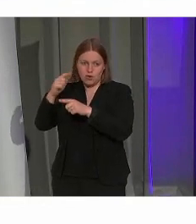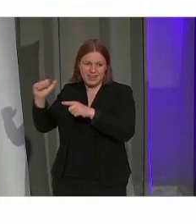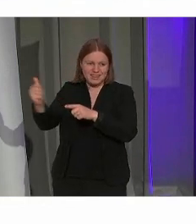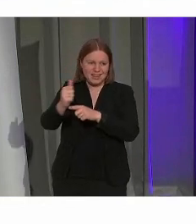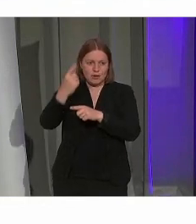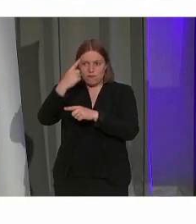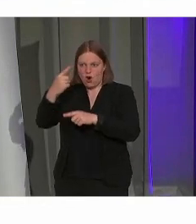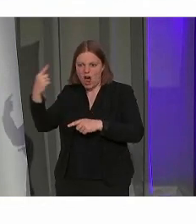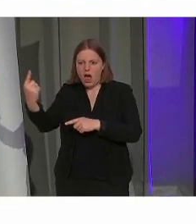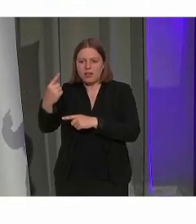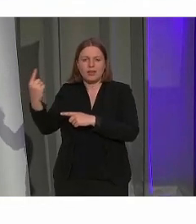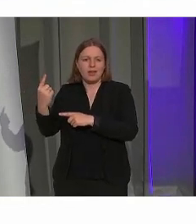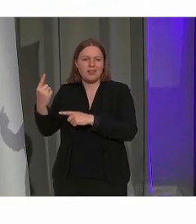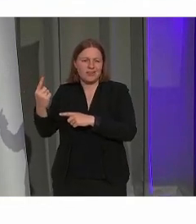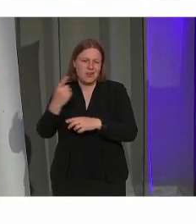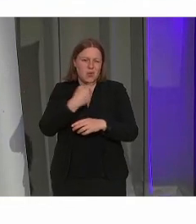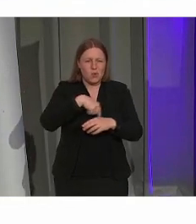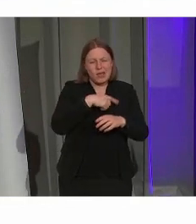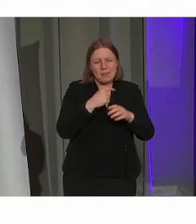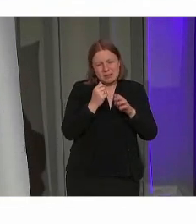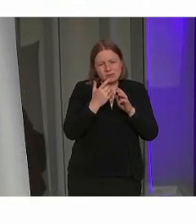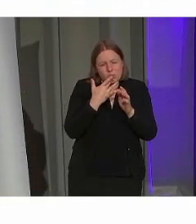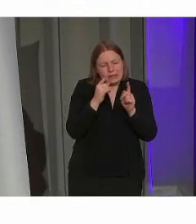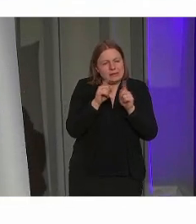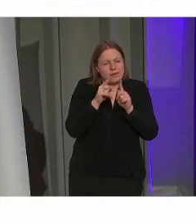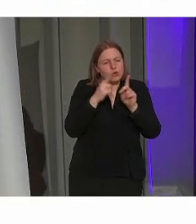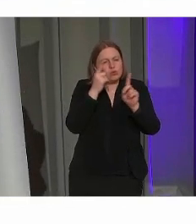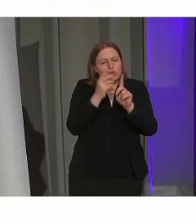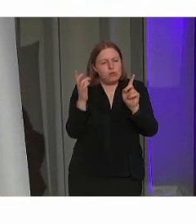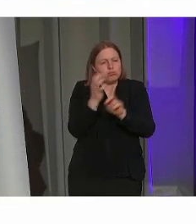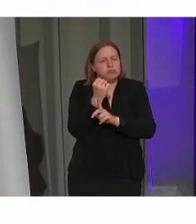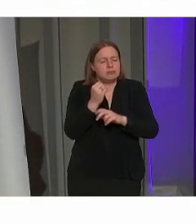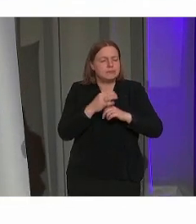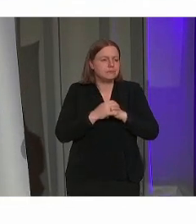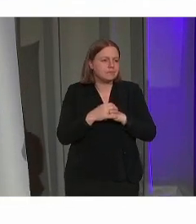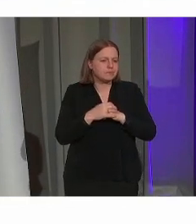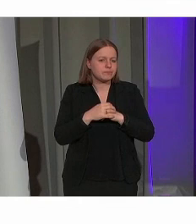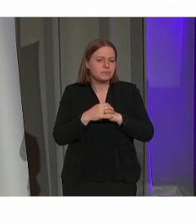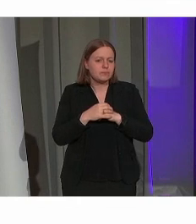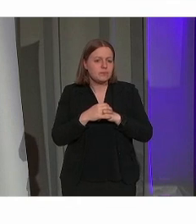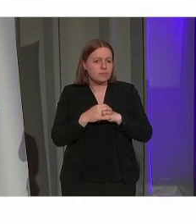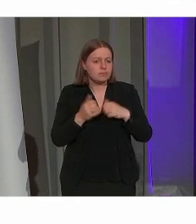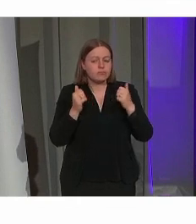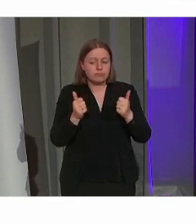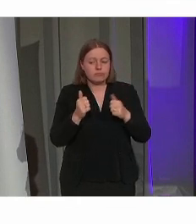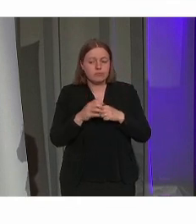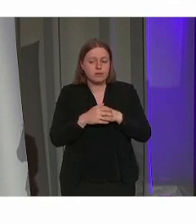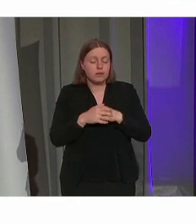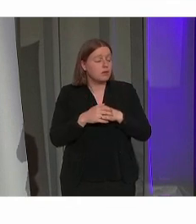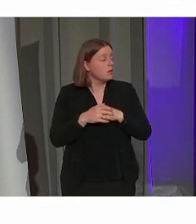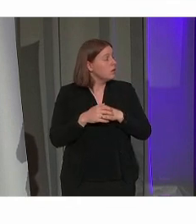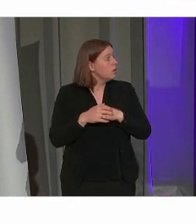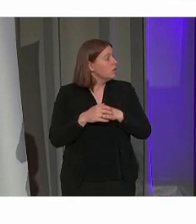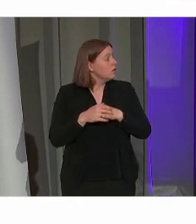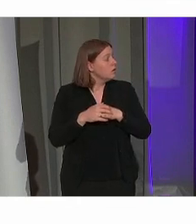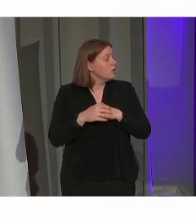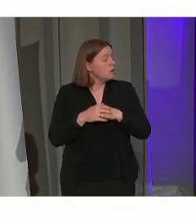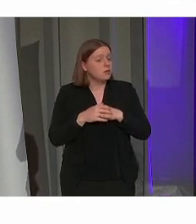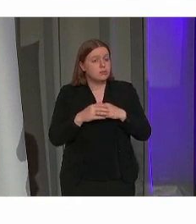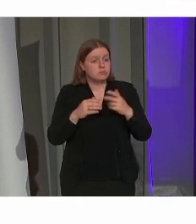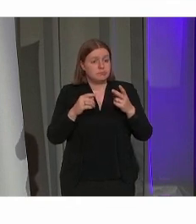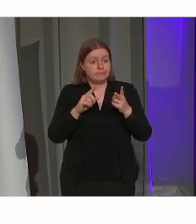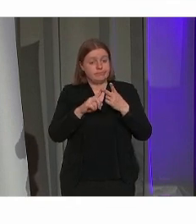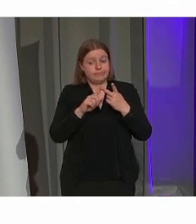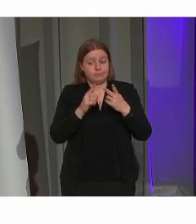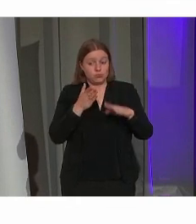Dat is een beetje wat we in Vlaanderen ook wel graag willen proberen te realiseren. En dan komen we natuurlijk al heel snel op het punt van